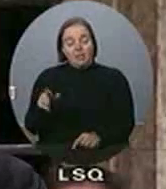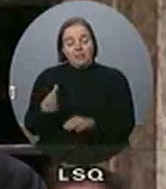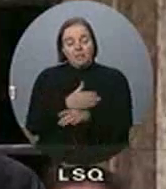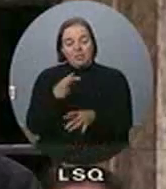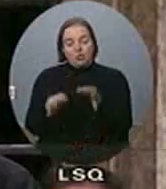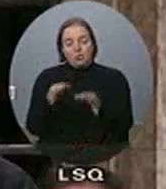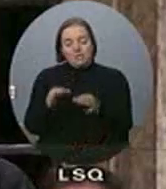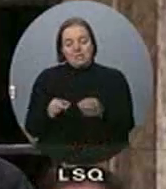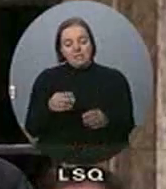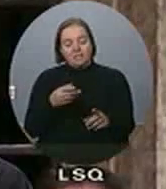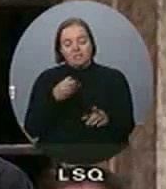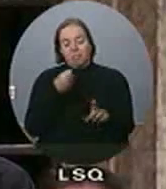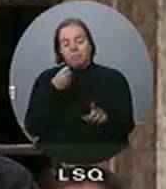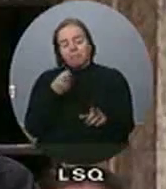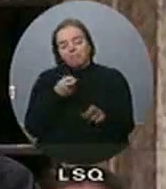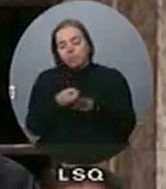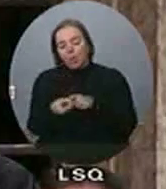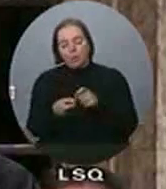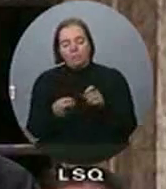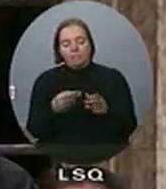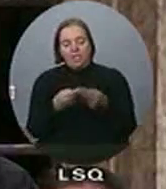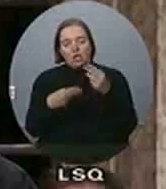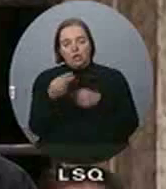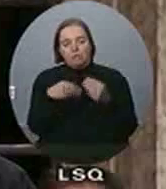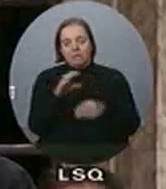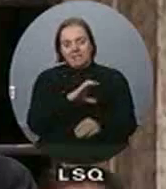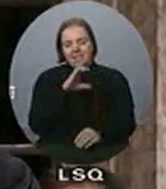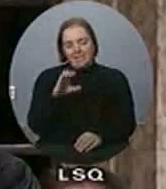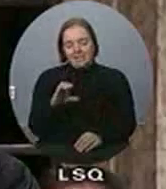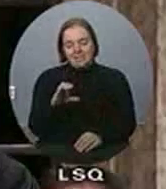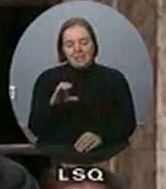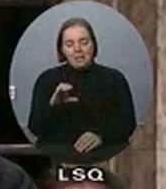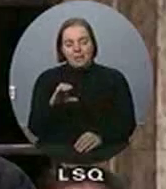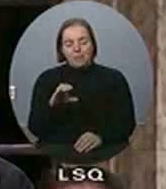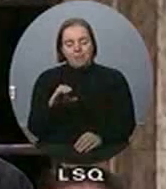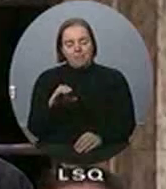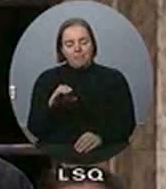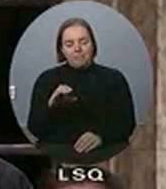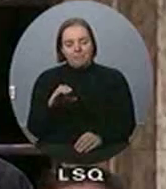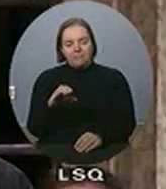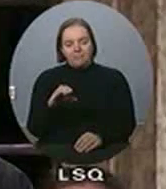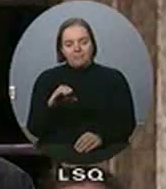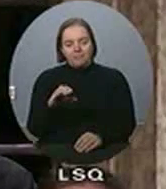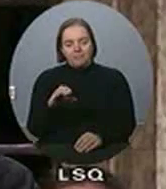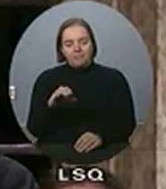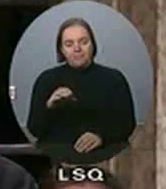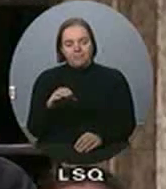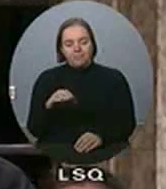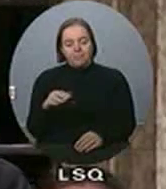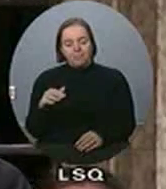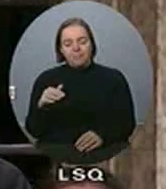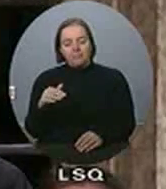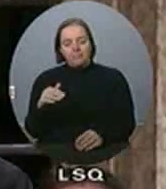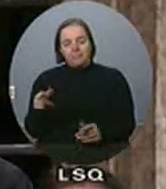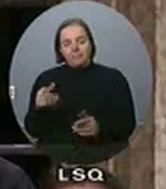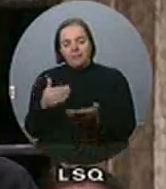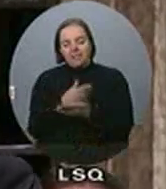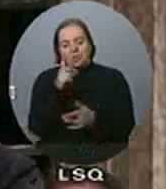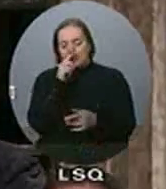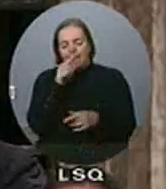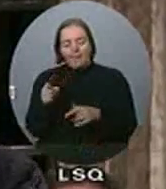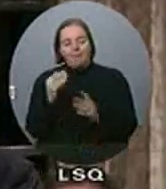à l'économie canadienne car il ne serait pas à la hauteur pour ce qui est de protéger